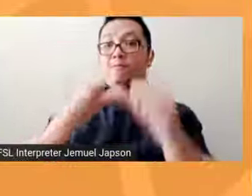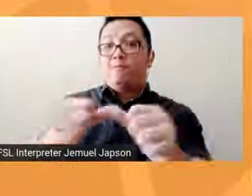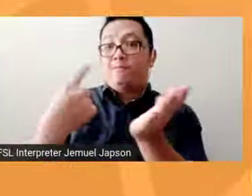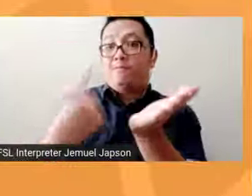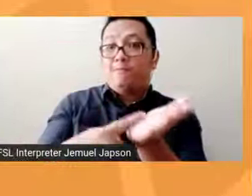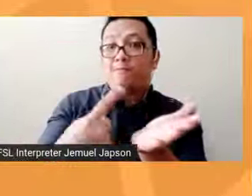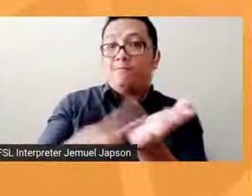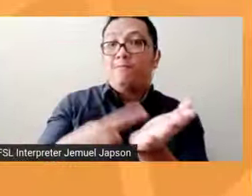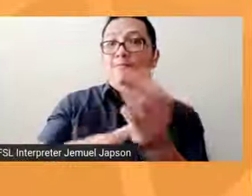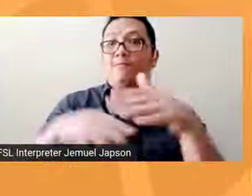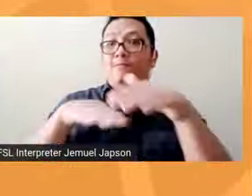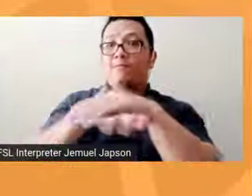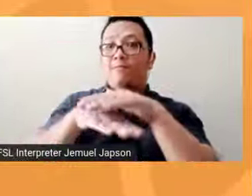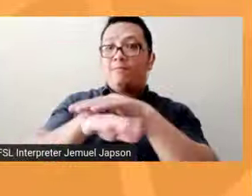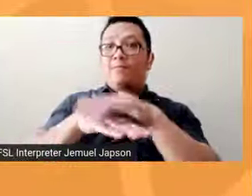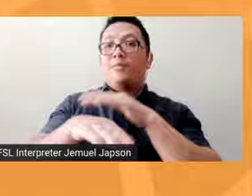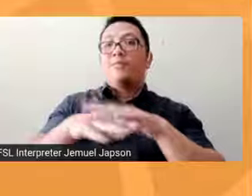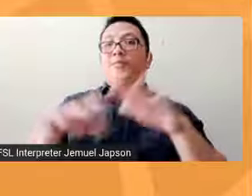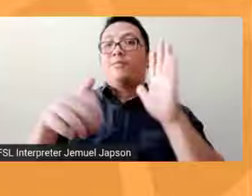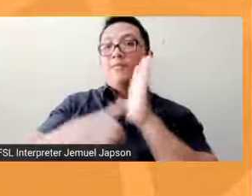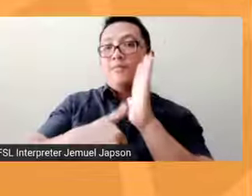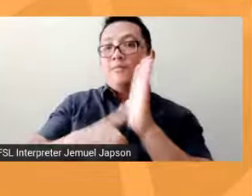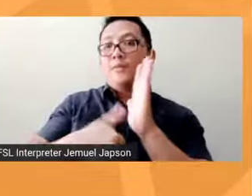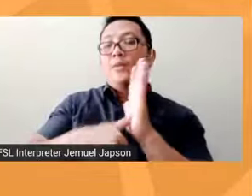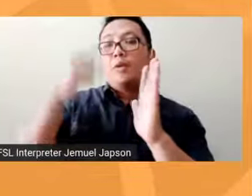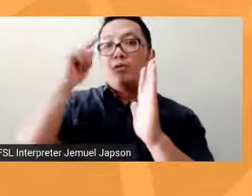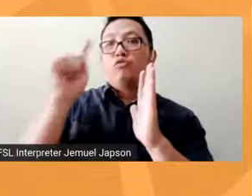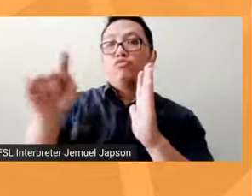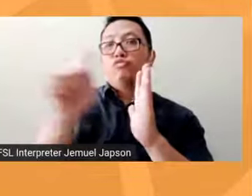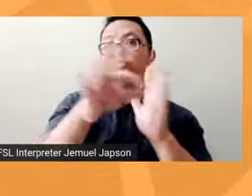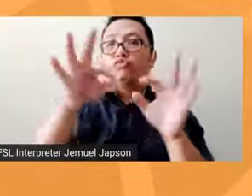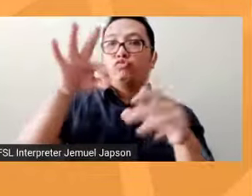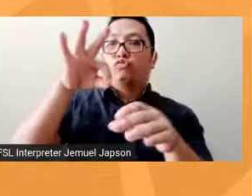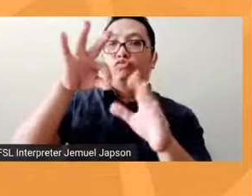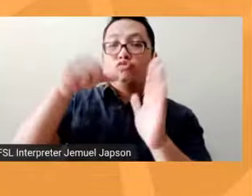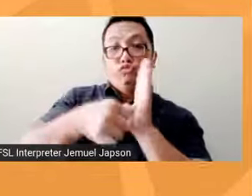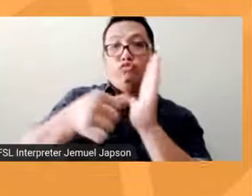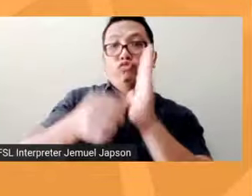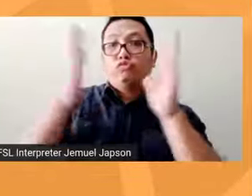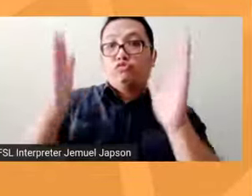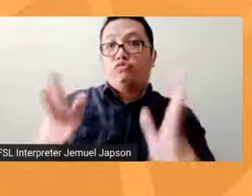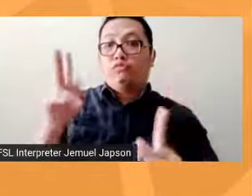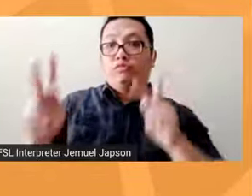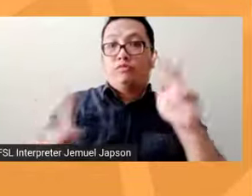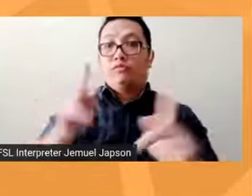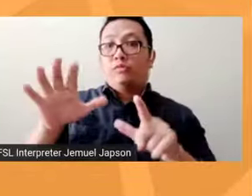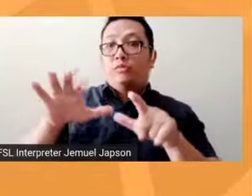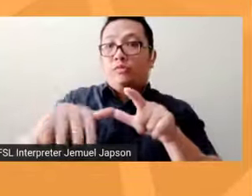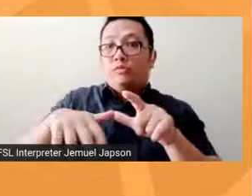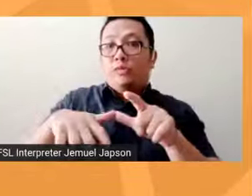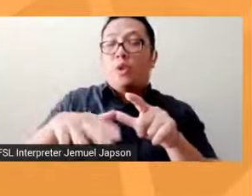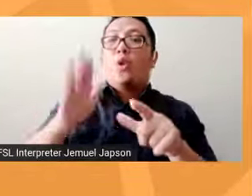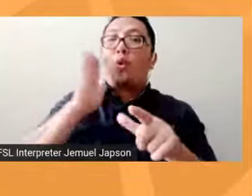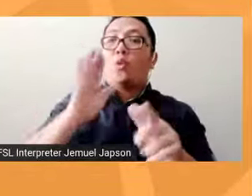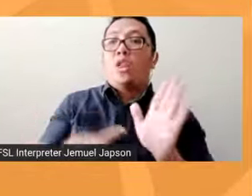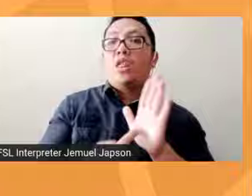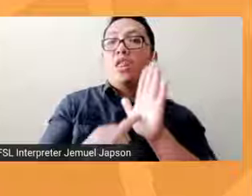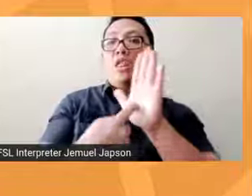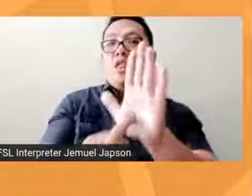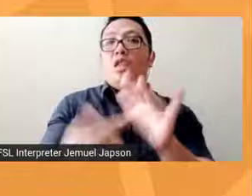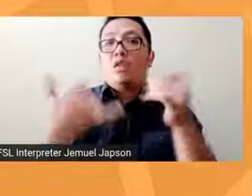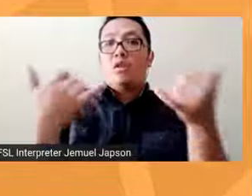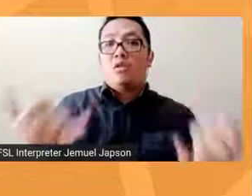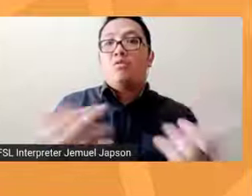aksesibilidad ng eleksyon para sa mga butante, nating may kapansanan magtatampok tayong muli ng mga